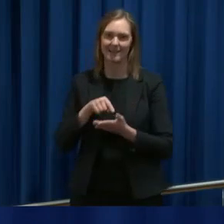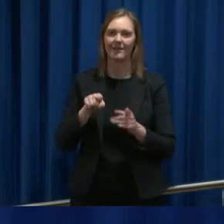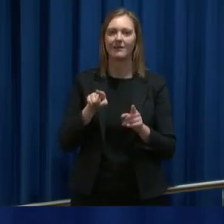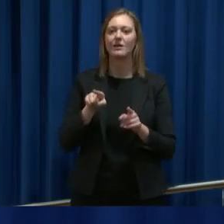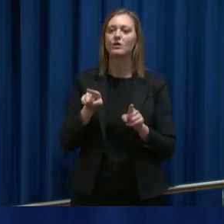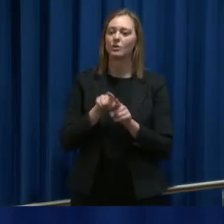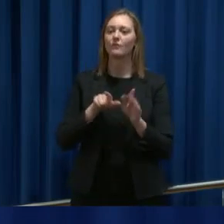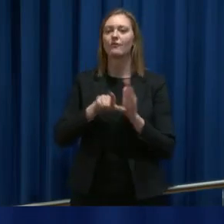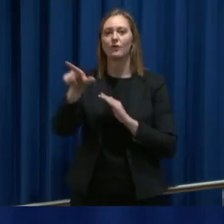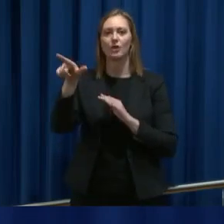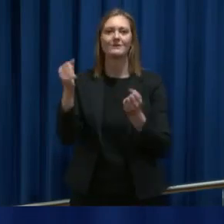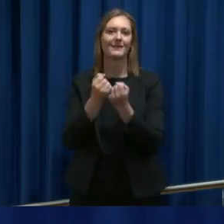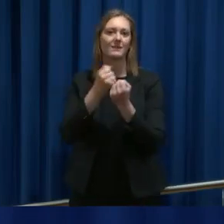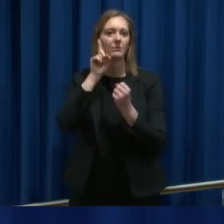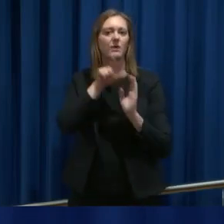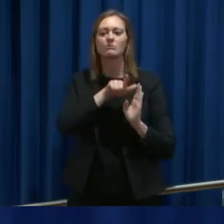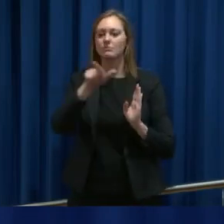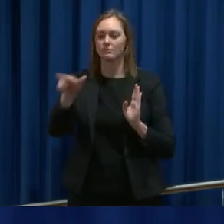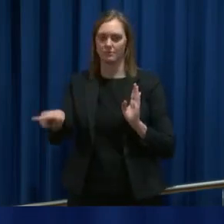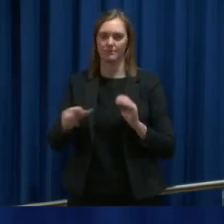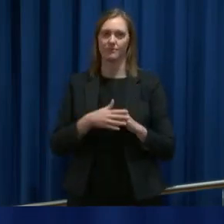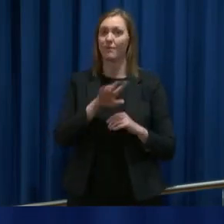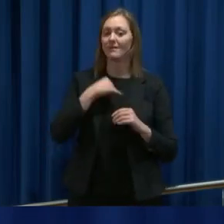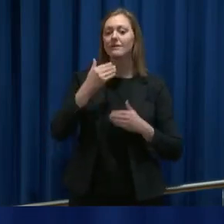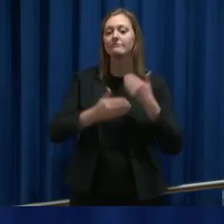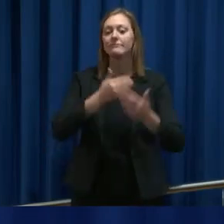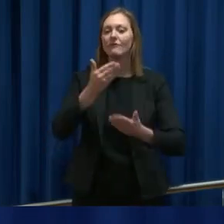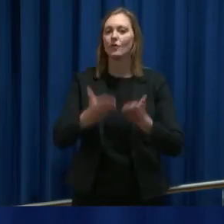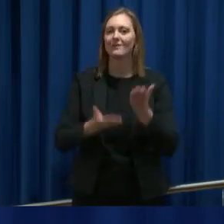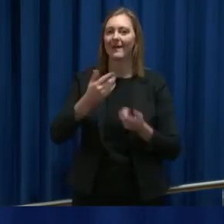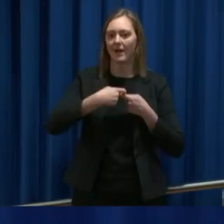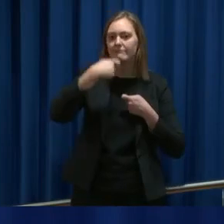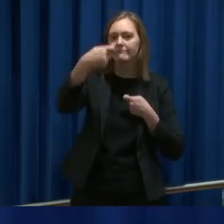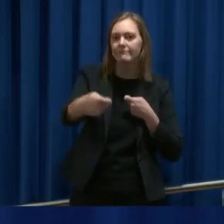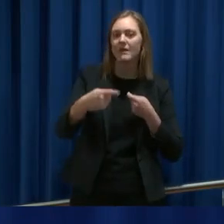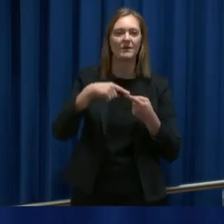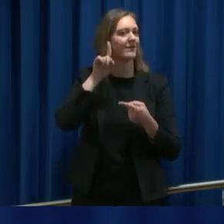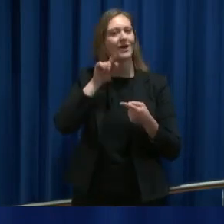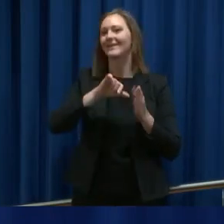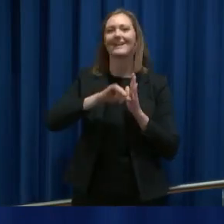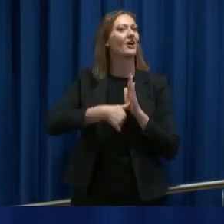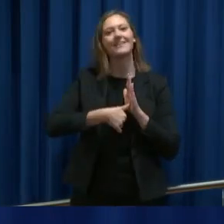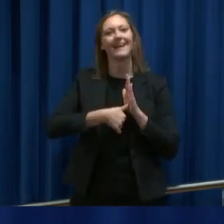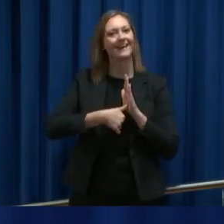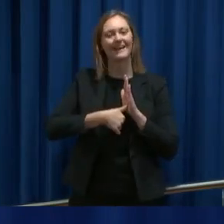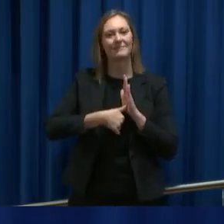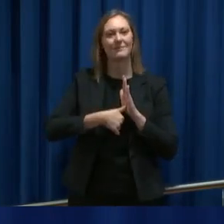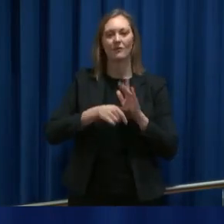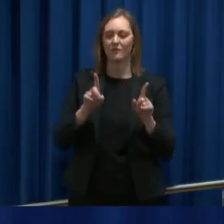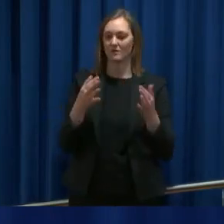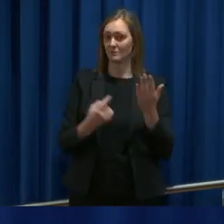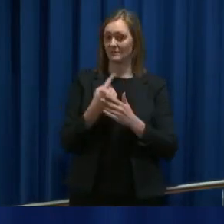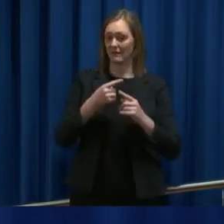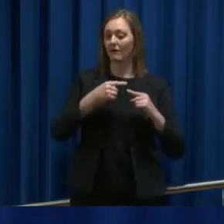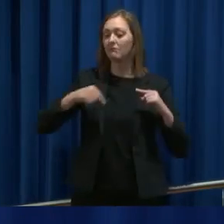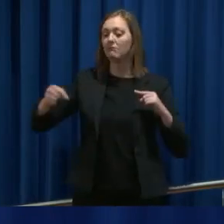flyselskapene kan komme. Og så vil jo vi vurdere om det er mulig å gjøre det lengre, men det er jo ikke sånn at vi kan garantere det, for sånn som skjer rundt omkring nå,